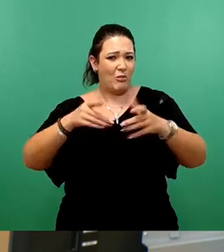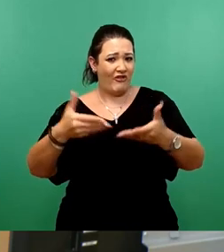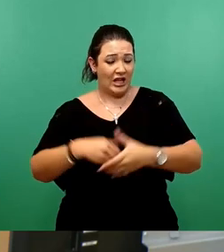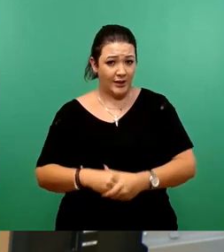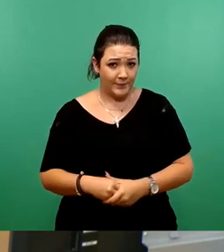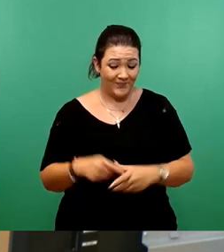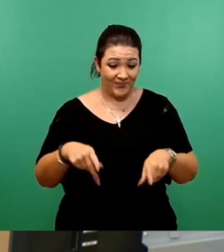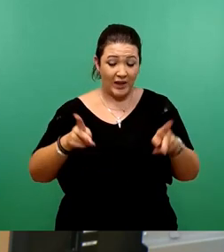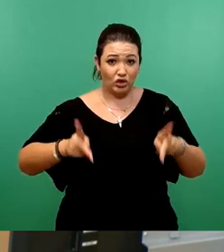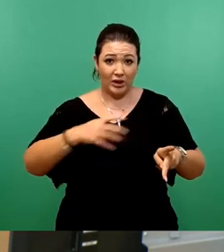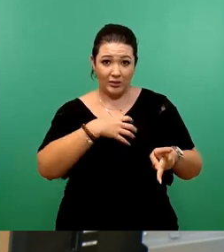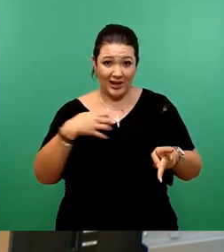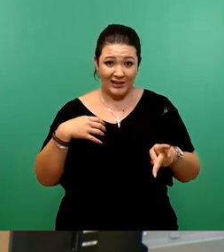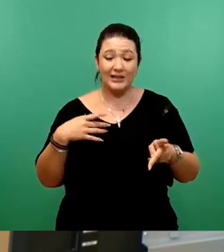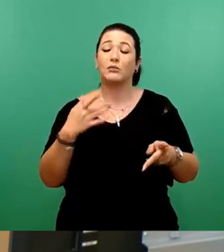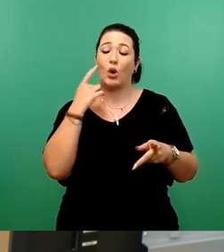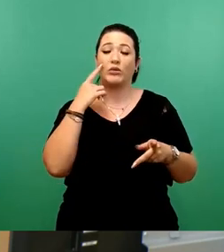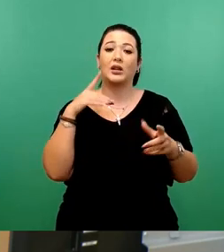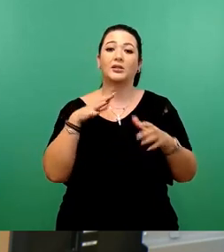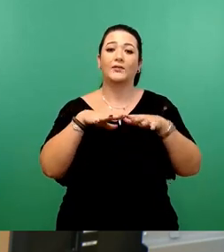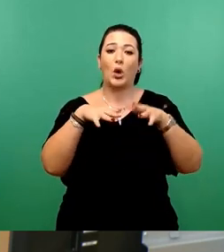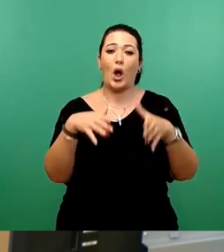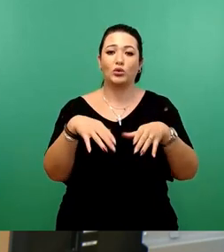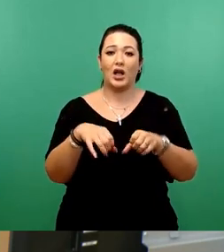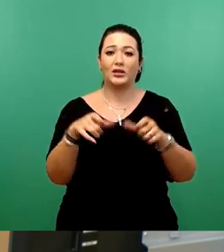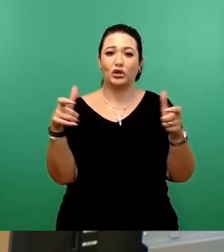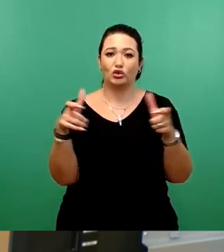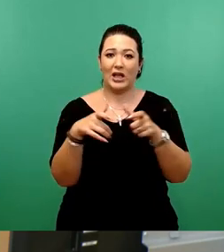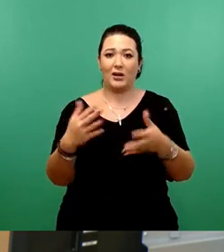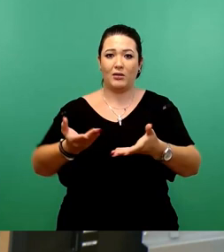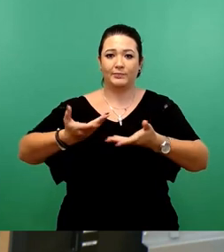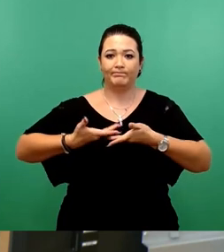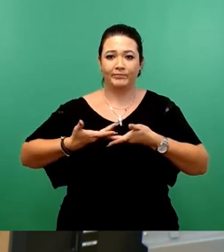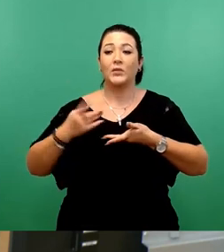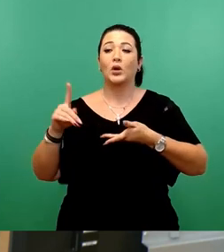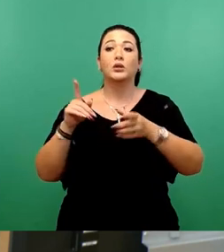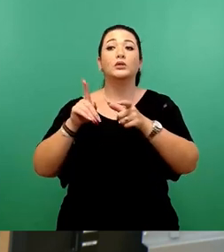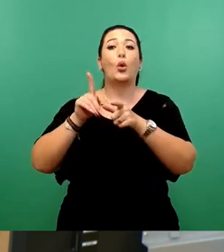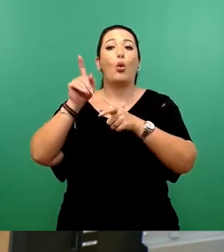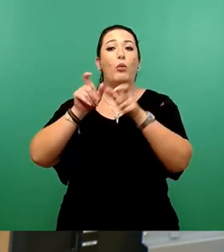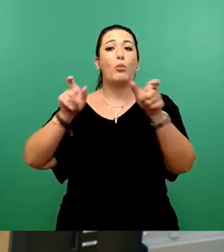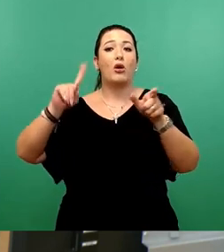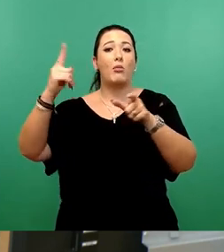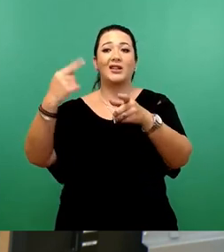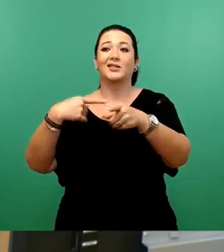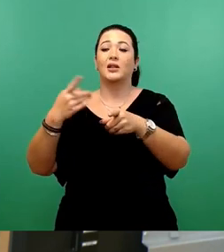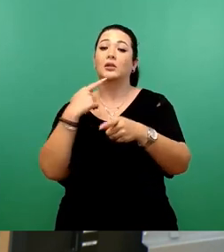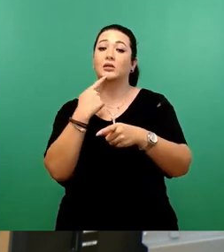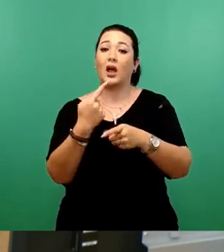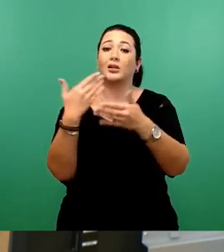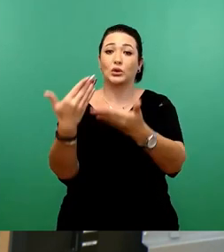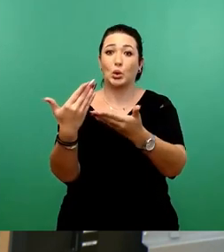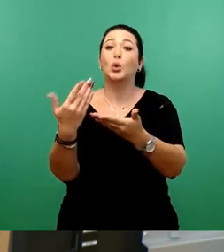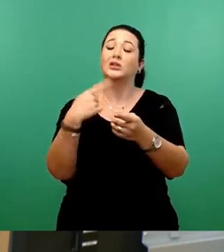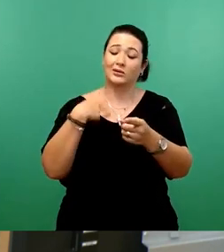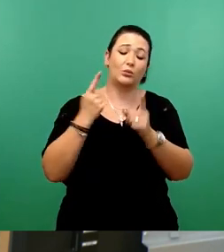eine Haushaltssperre bekommen. Eine Haushaltssperre spricht der Oberbürgermeister aus und das bedeutet, wir dürfen halt in vielen Sachen nicht